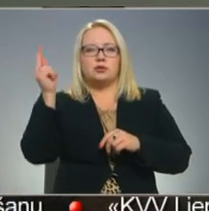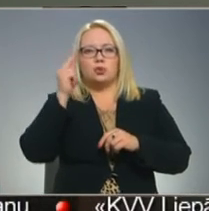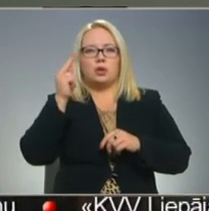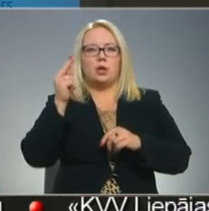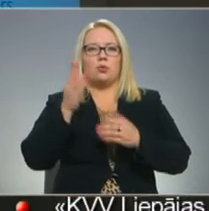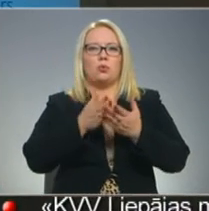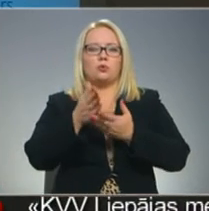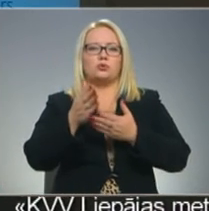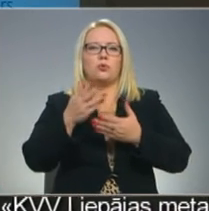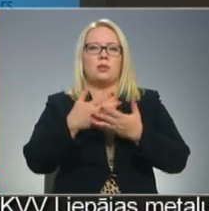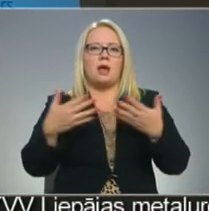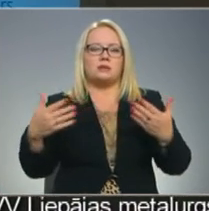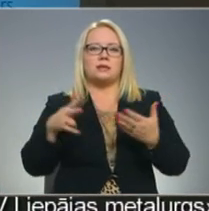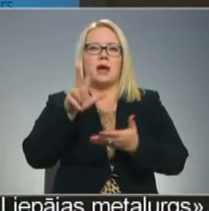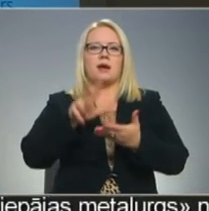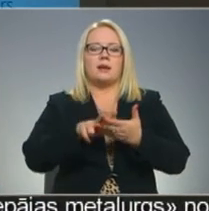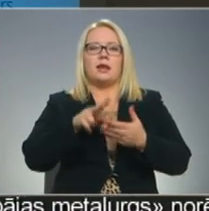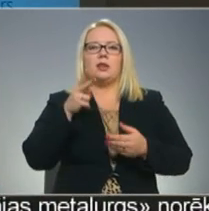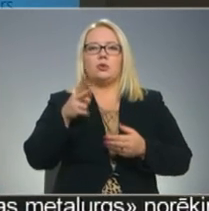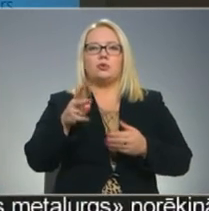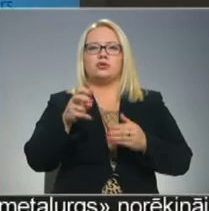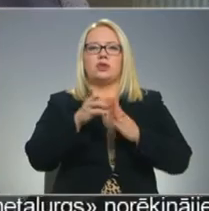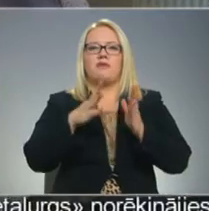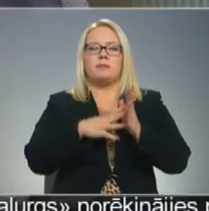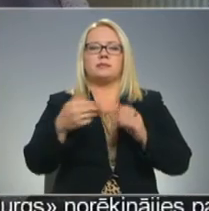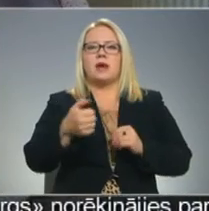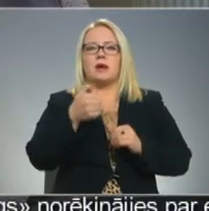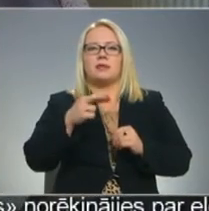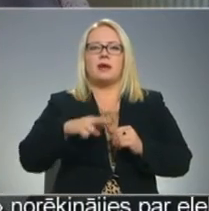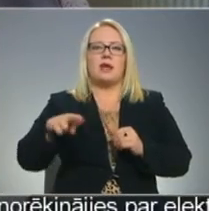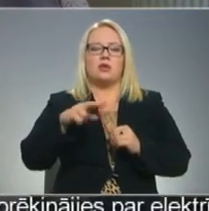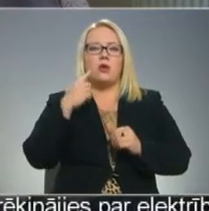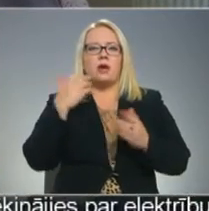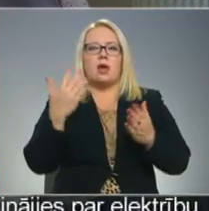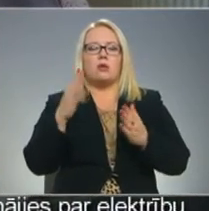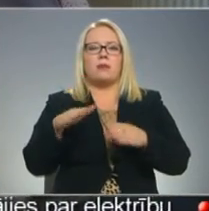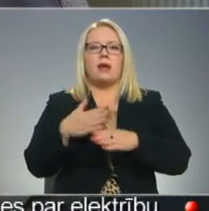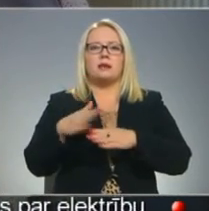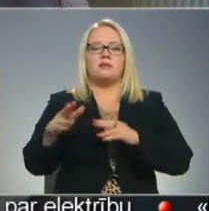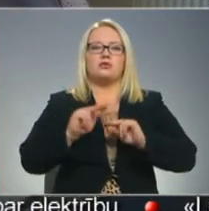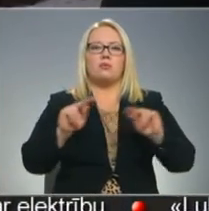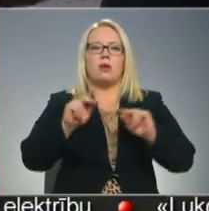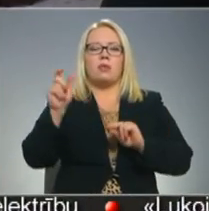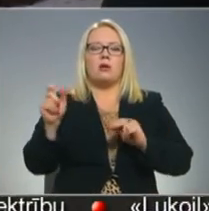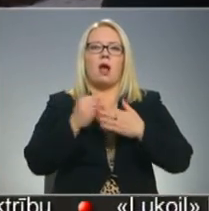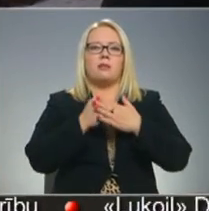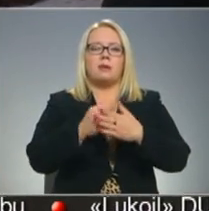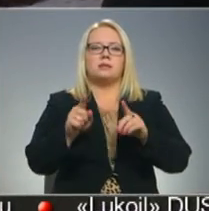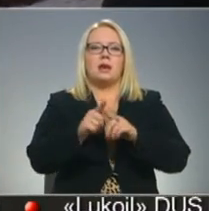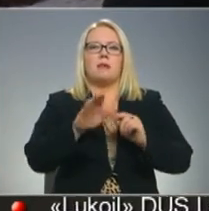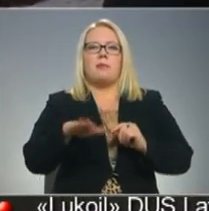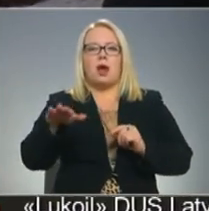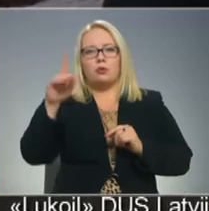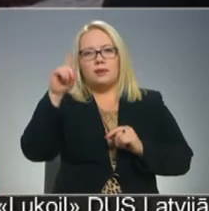kursu klāstā. Līdz to akreditācijai 2019. gadā reģionā jādoma arī par atsejušķa pedagogu atbalsta, kā arī bērnu